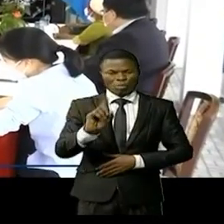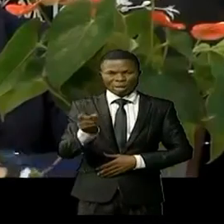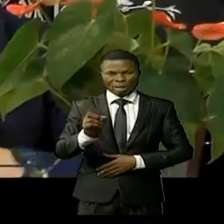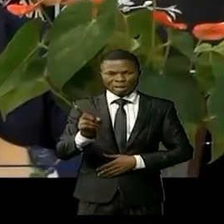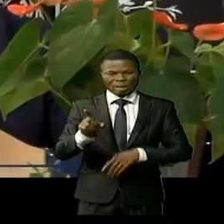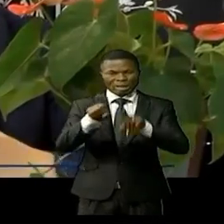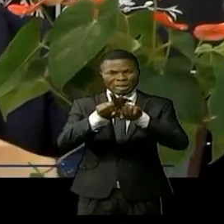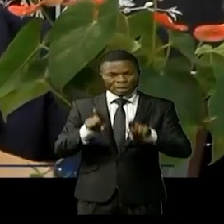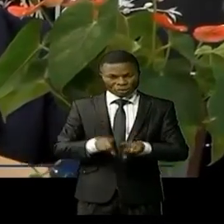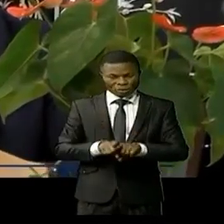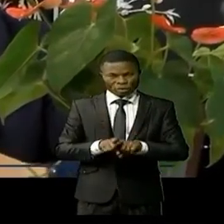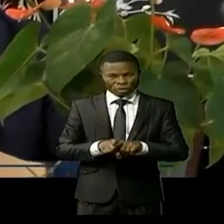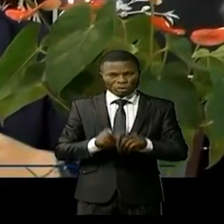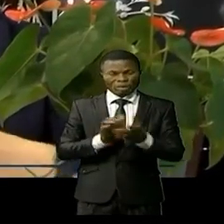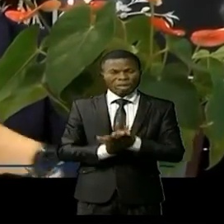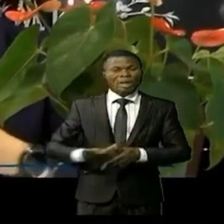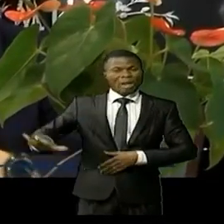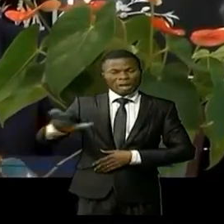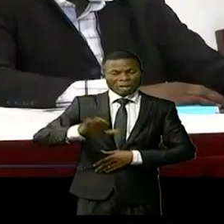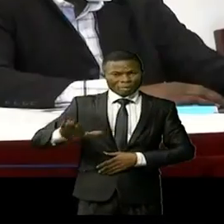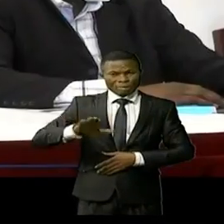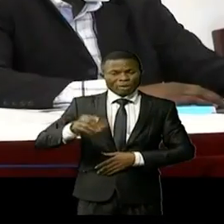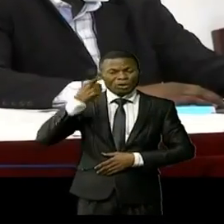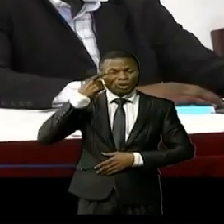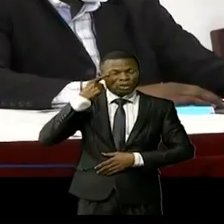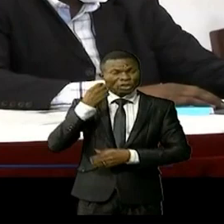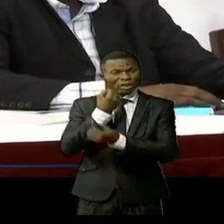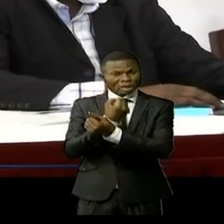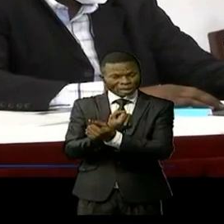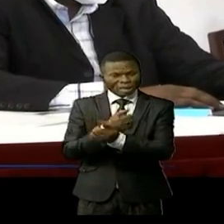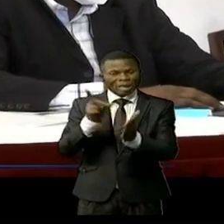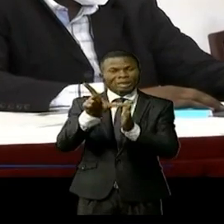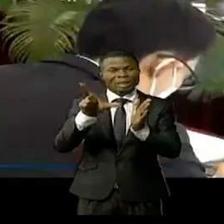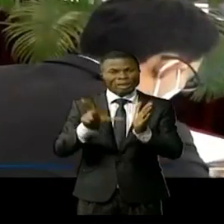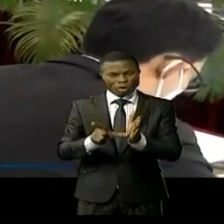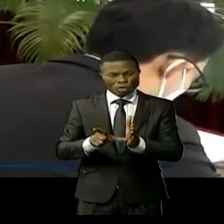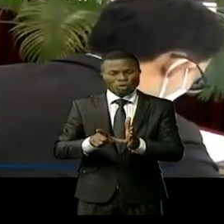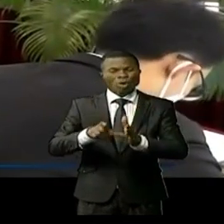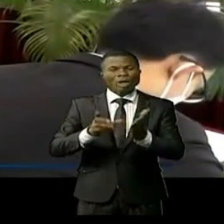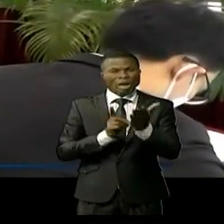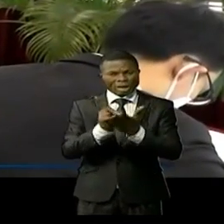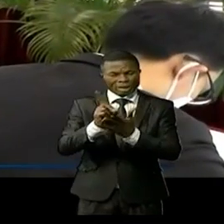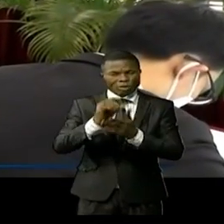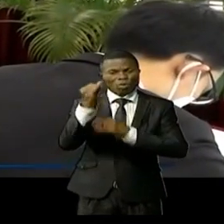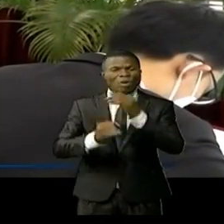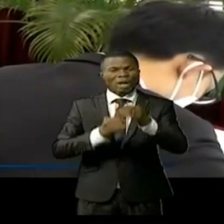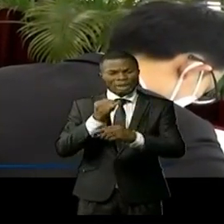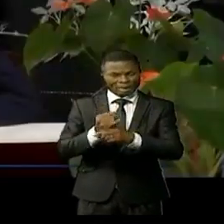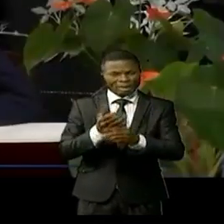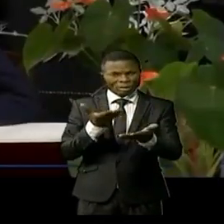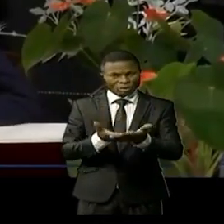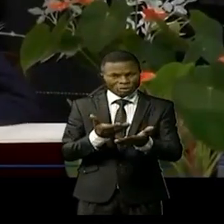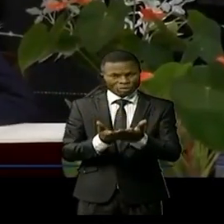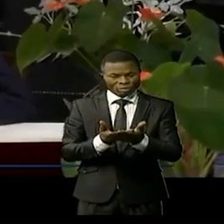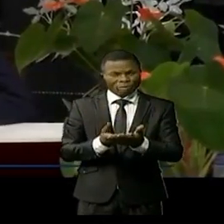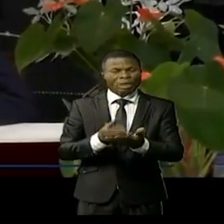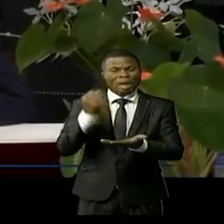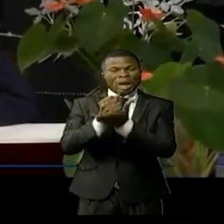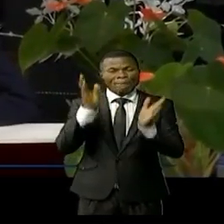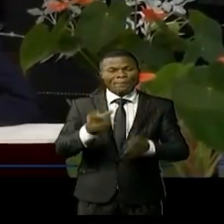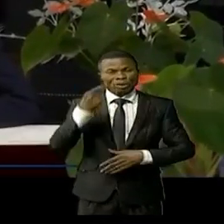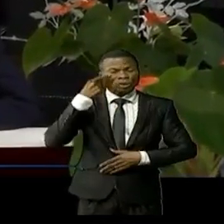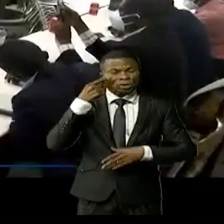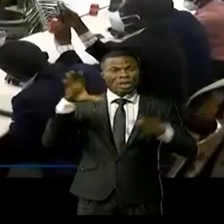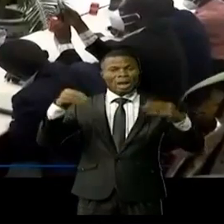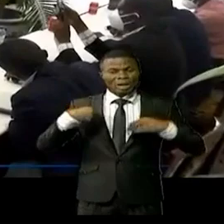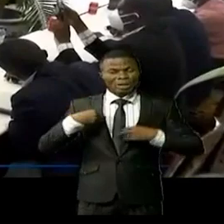étant donné que son pays respecte les principes et le droit international il a reconnu que les